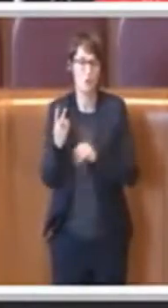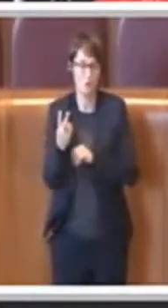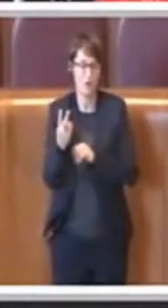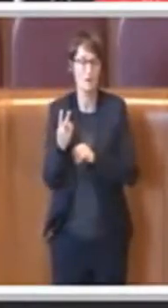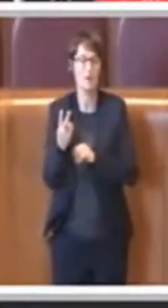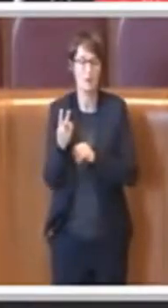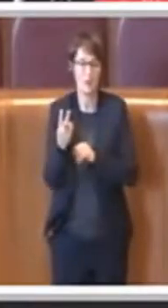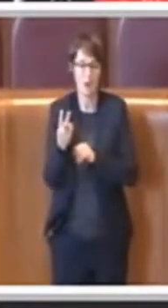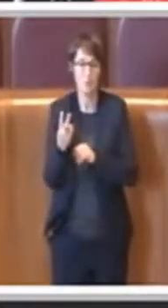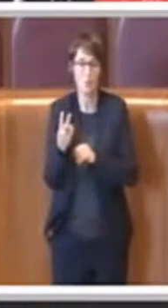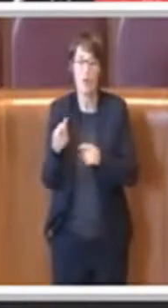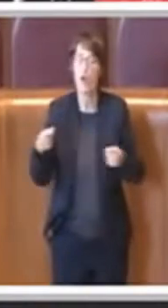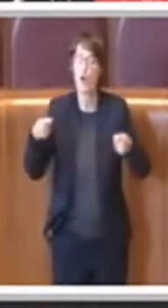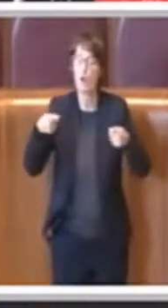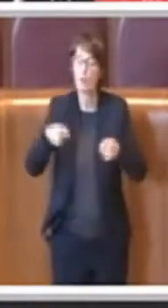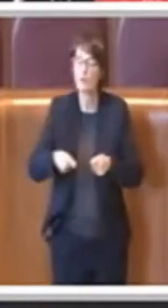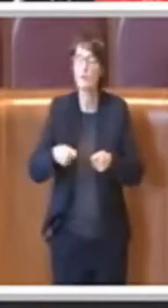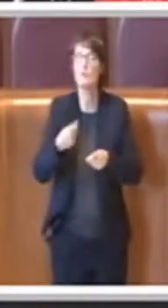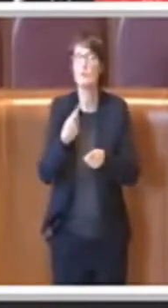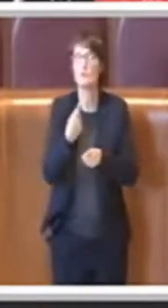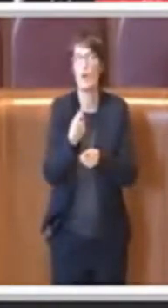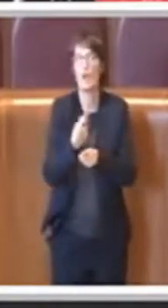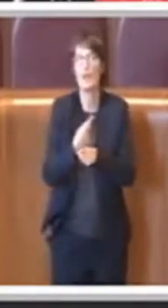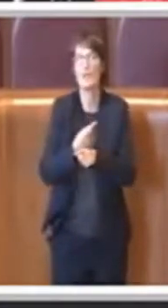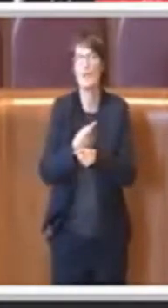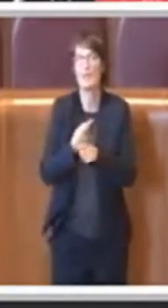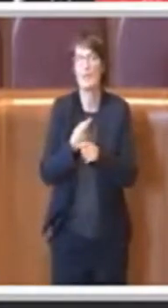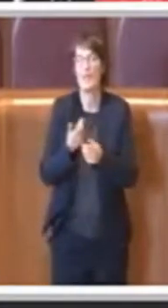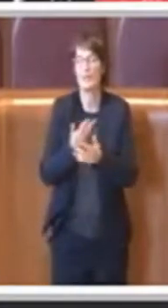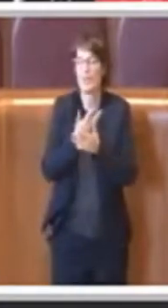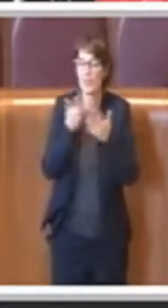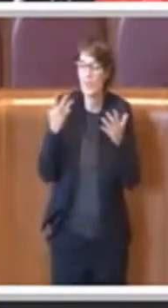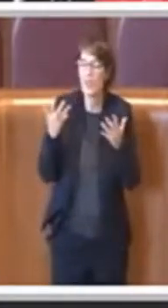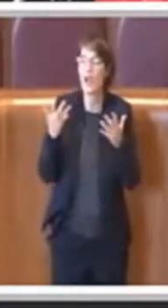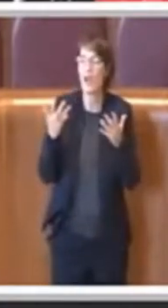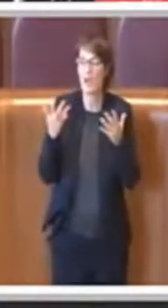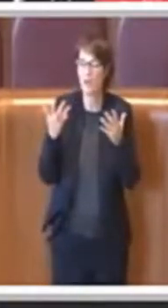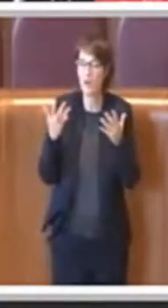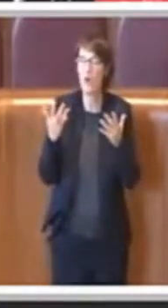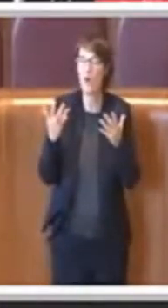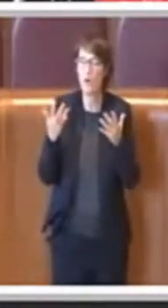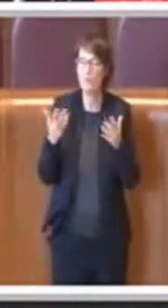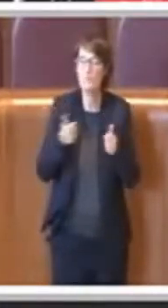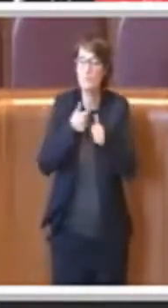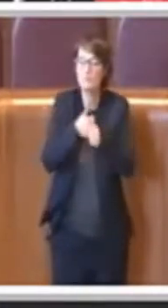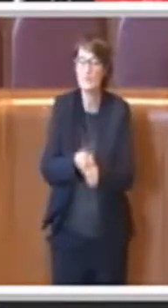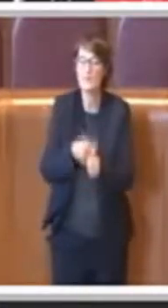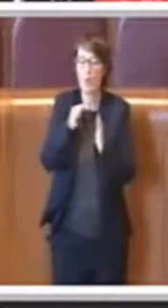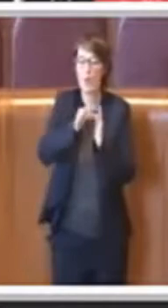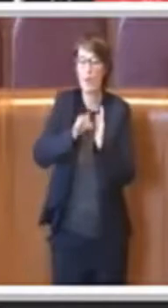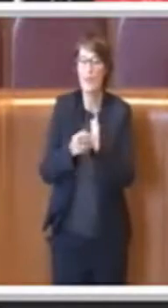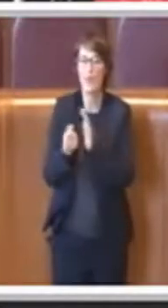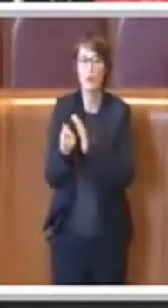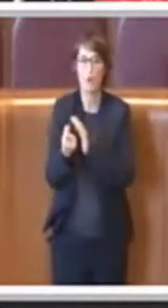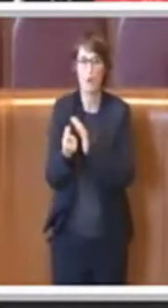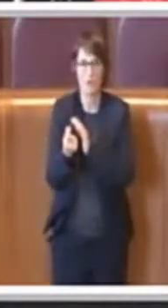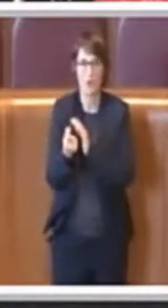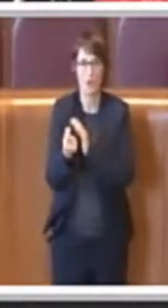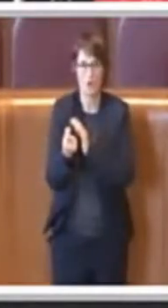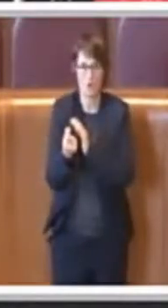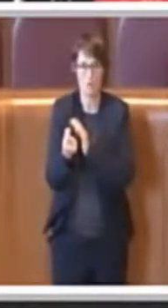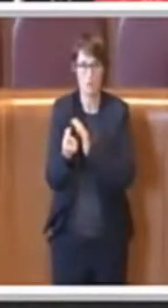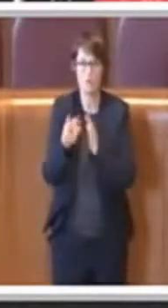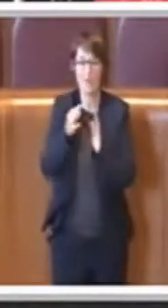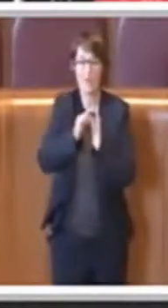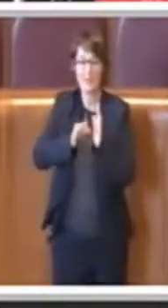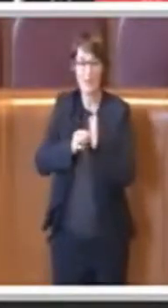compartecipazione dovrà essere definita attraverso l'utilizzo sistemico degli indicatori economici equivalenti. Tali indicatori